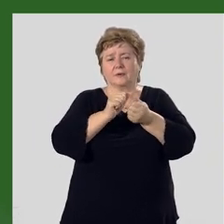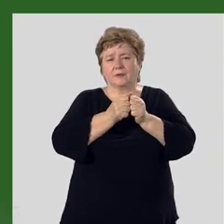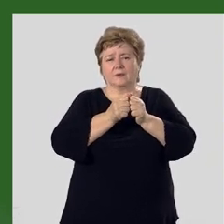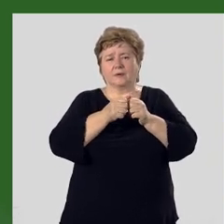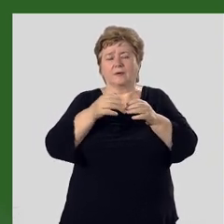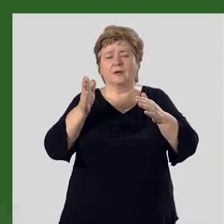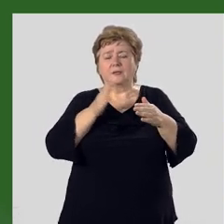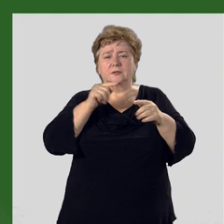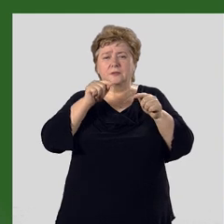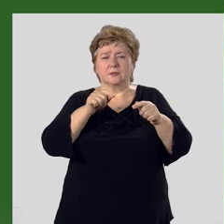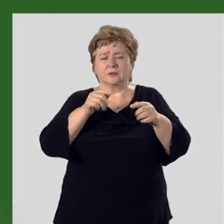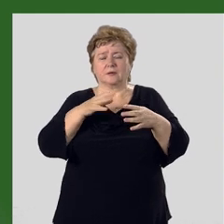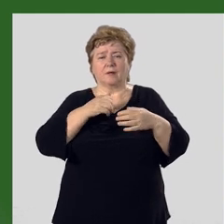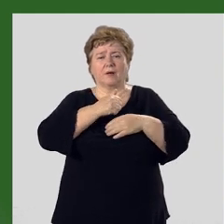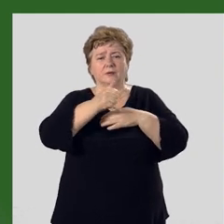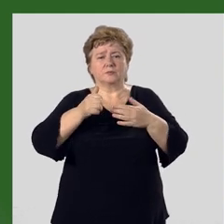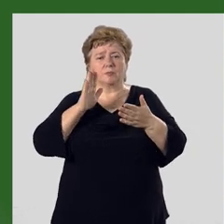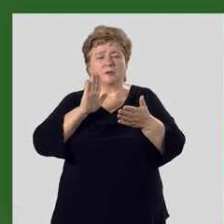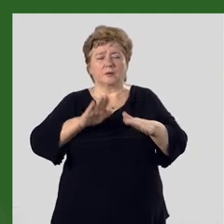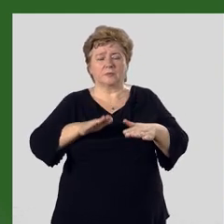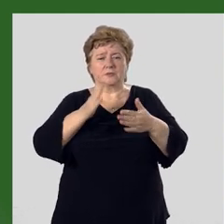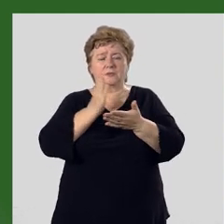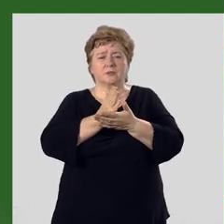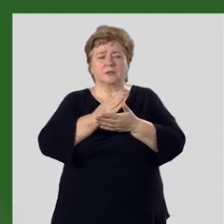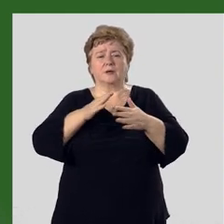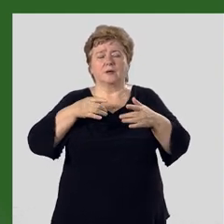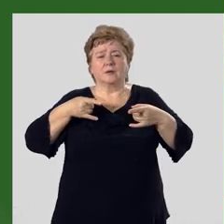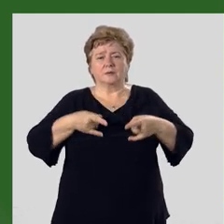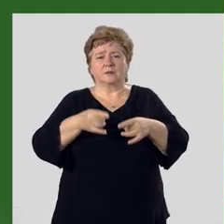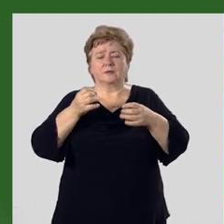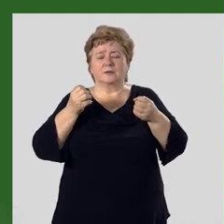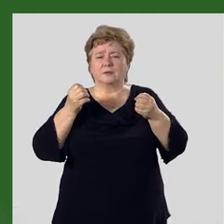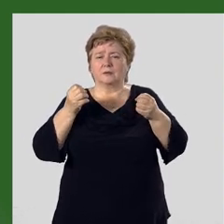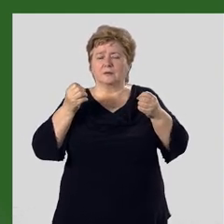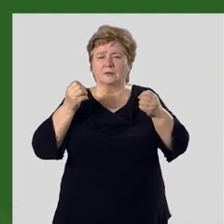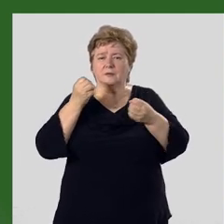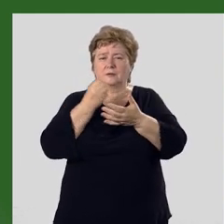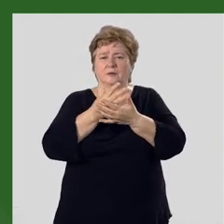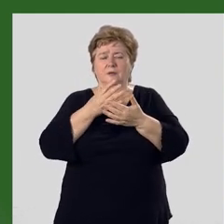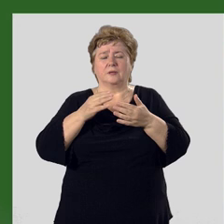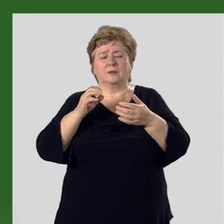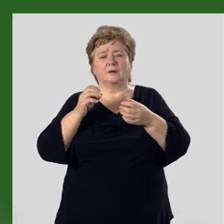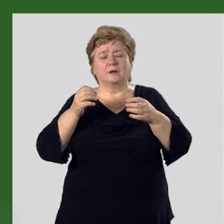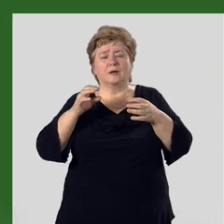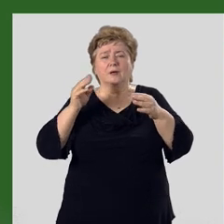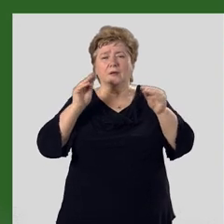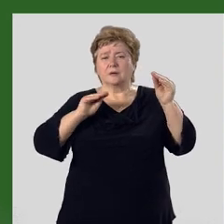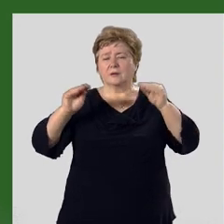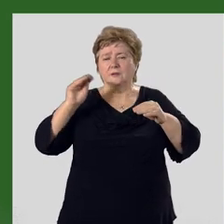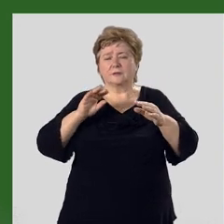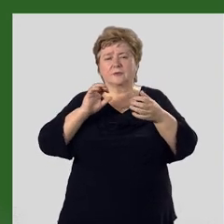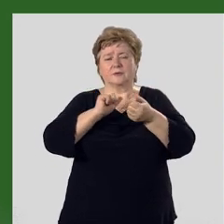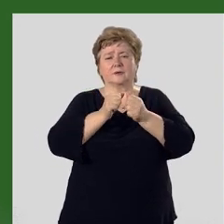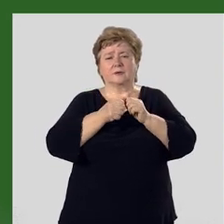Среди них особое место занимают месторождение драгоценных и декоративных камней. Тахты,